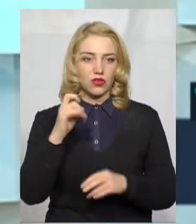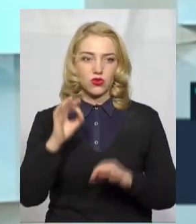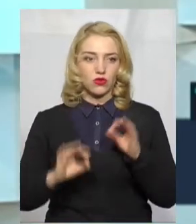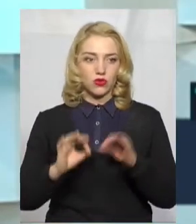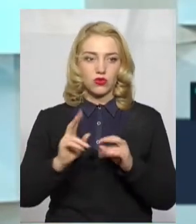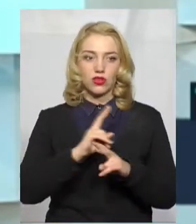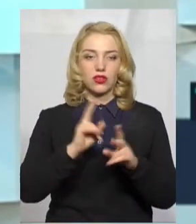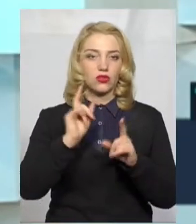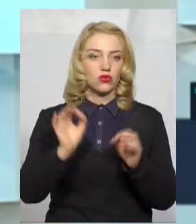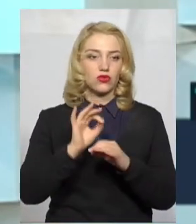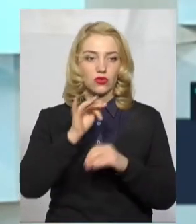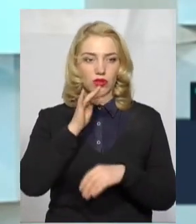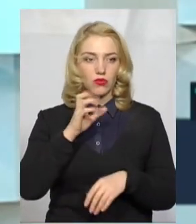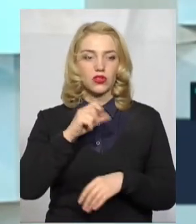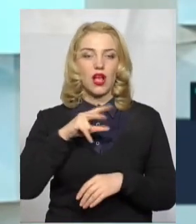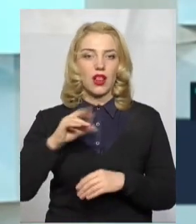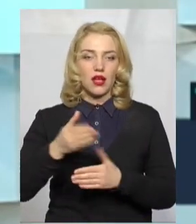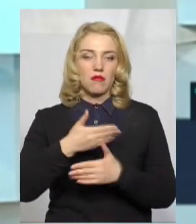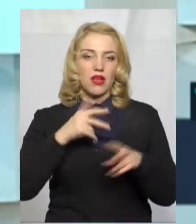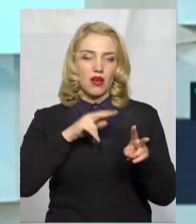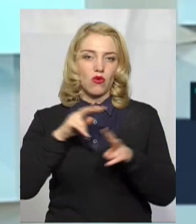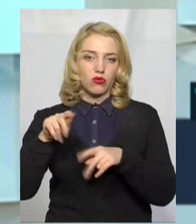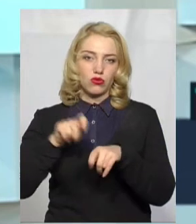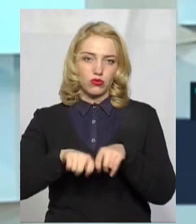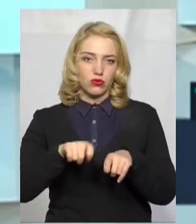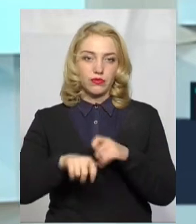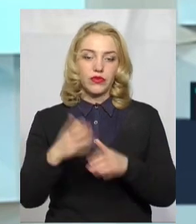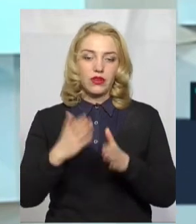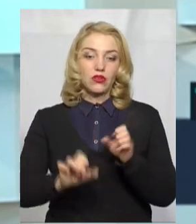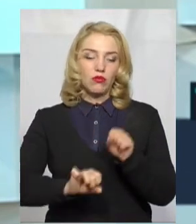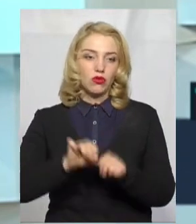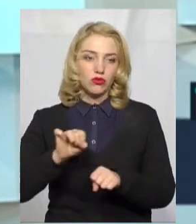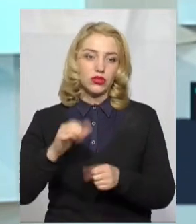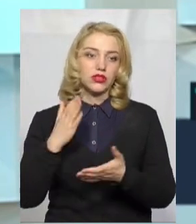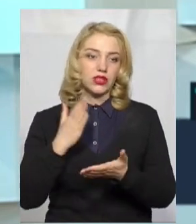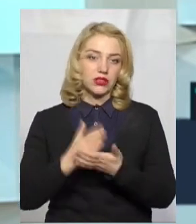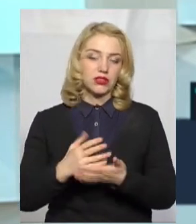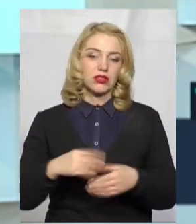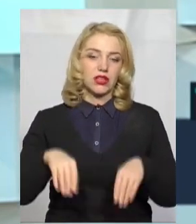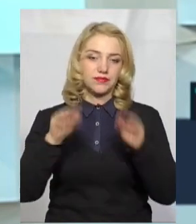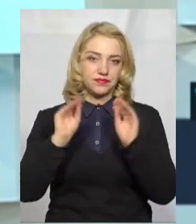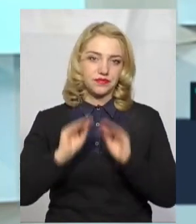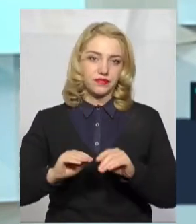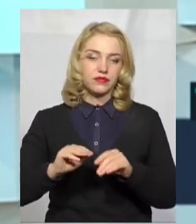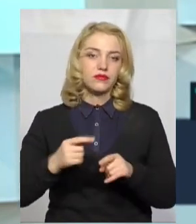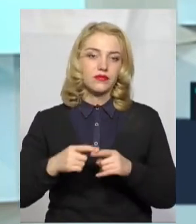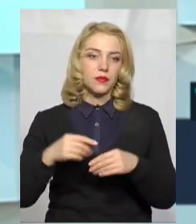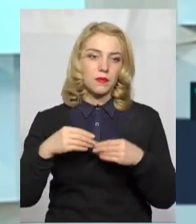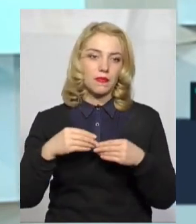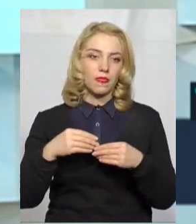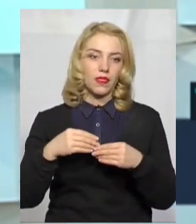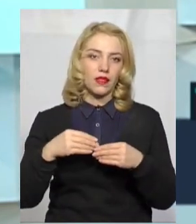напевно ніхто нічого не може, але разом з тим ми контролюємо і в разі порушення складаємо відповідні адміністративні матеріали. Але